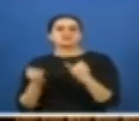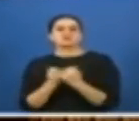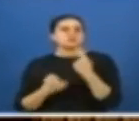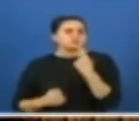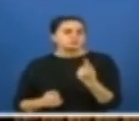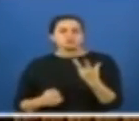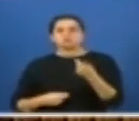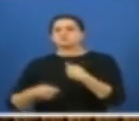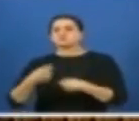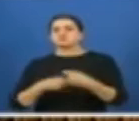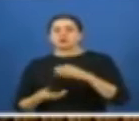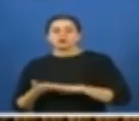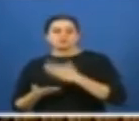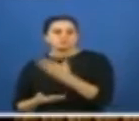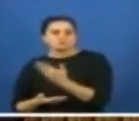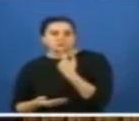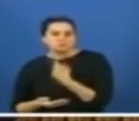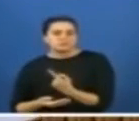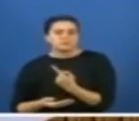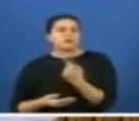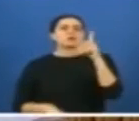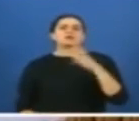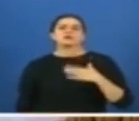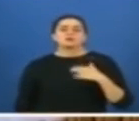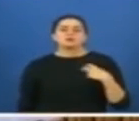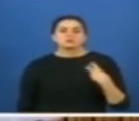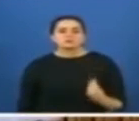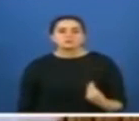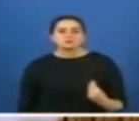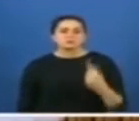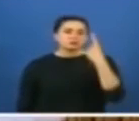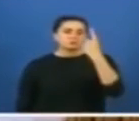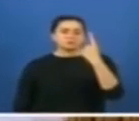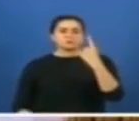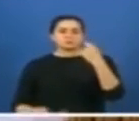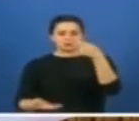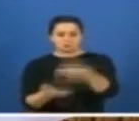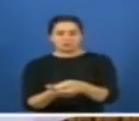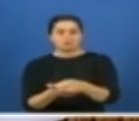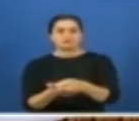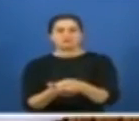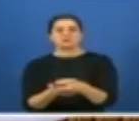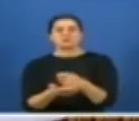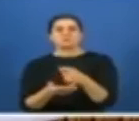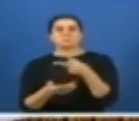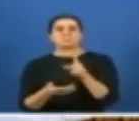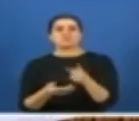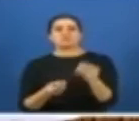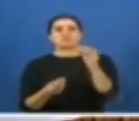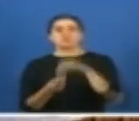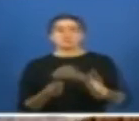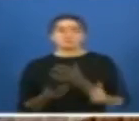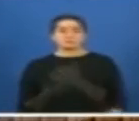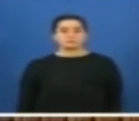Tüccar kardeşime soruyorum. Allah aşkına bir yatırıp bin kazanan bir model size hiç sunuldu mu?